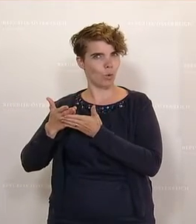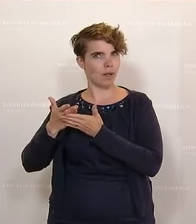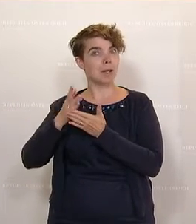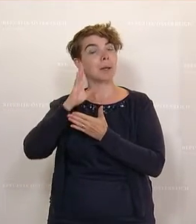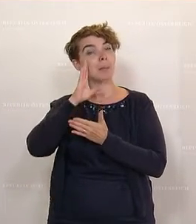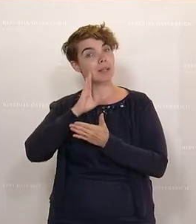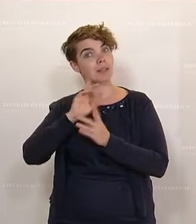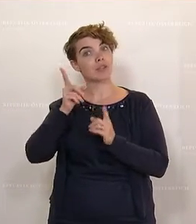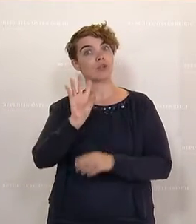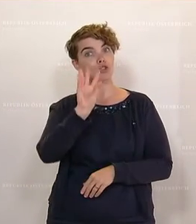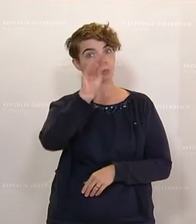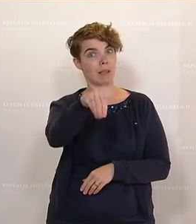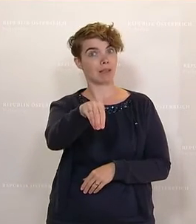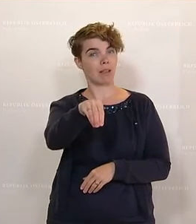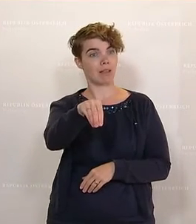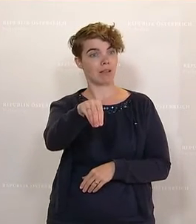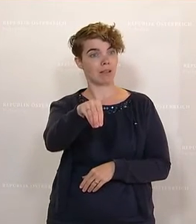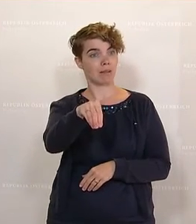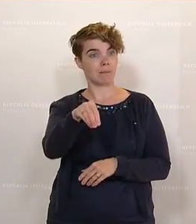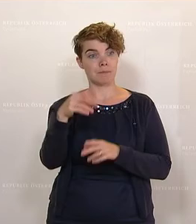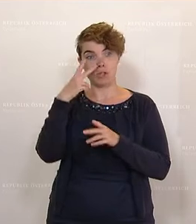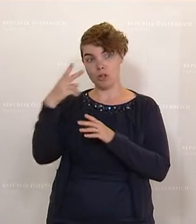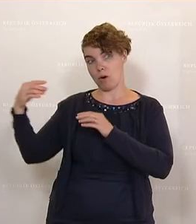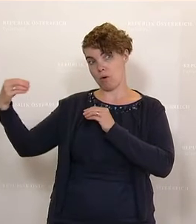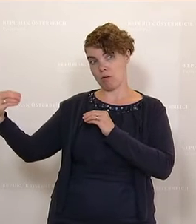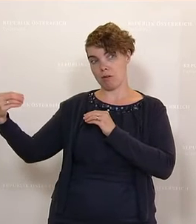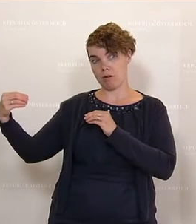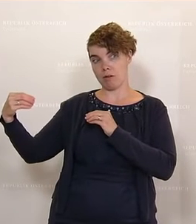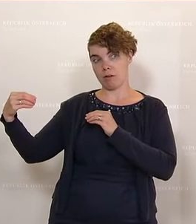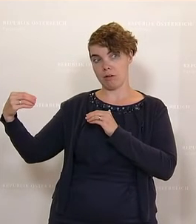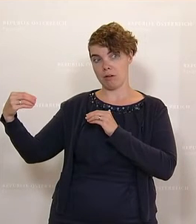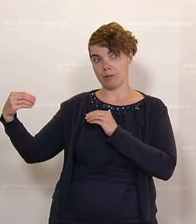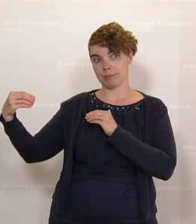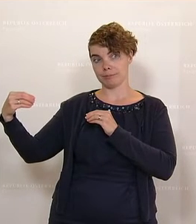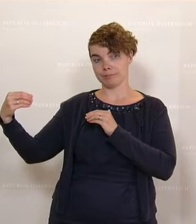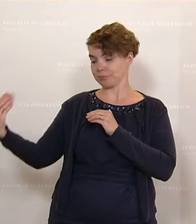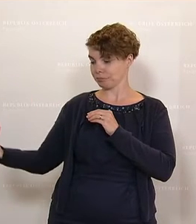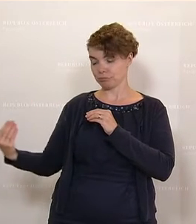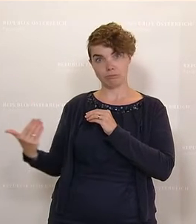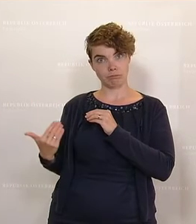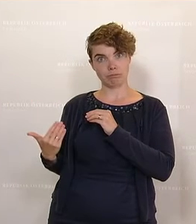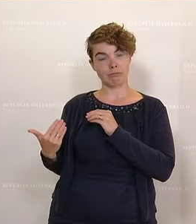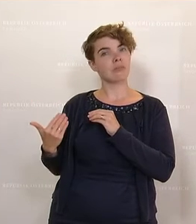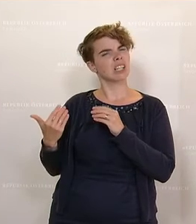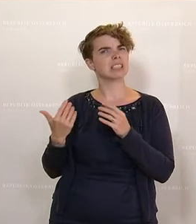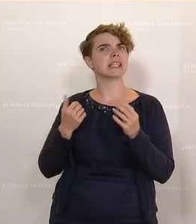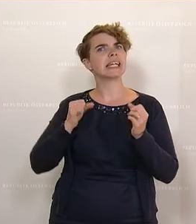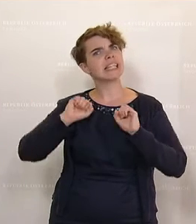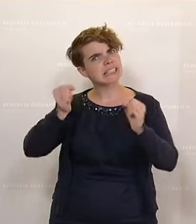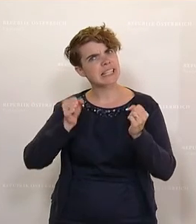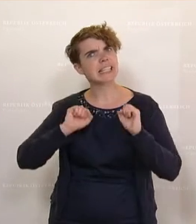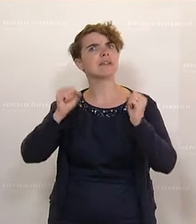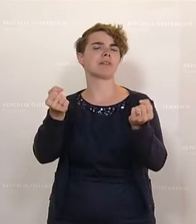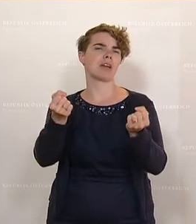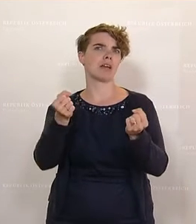spenden, nämlich für Cards for Ukraine, für eine Initiative, die nach Notlage priorisiert hier